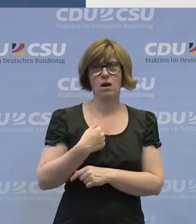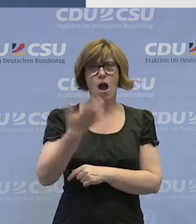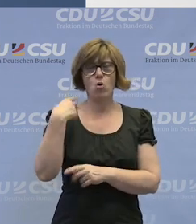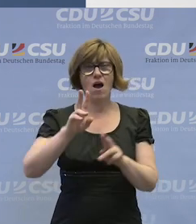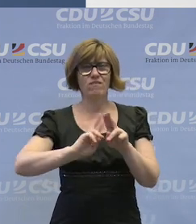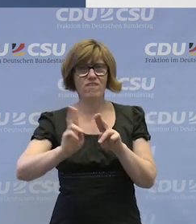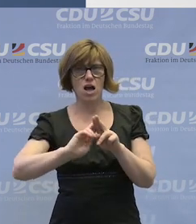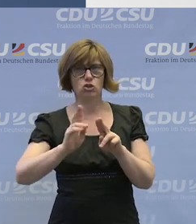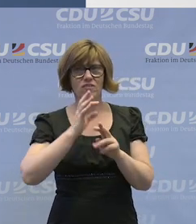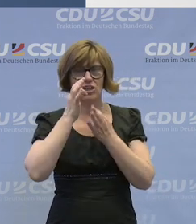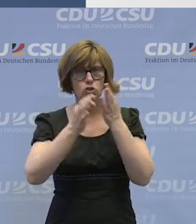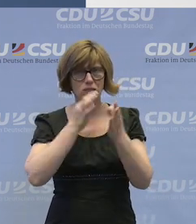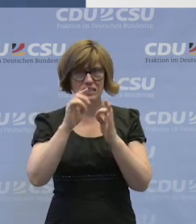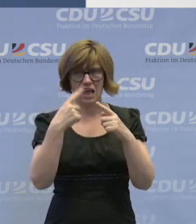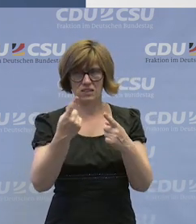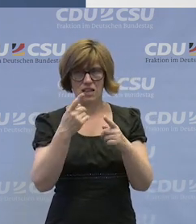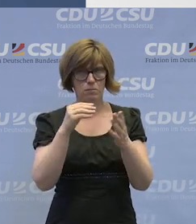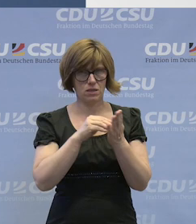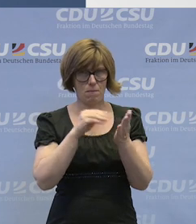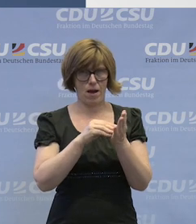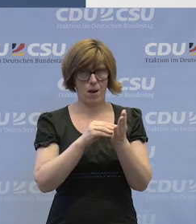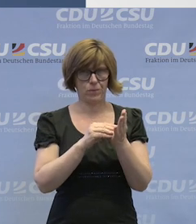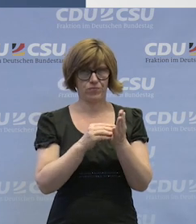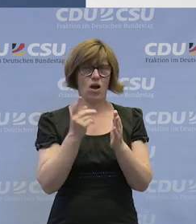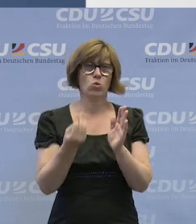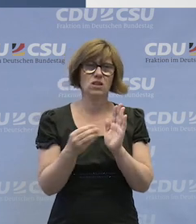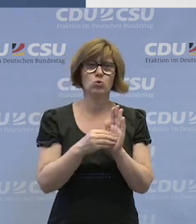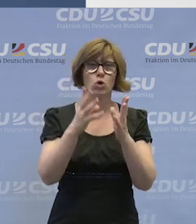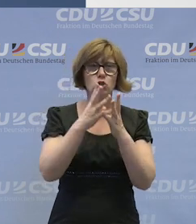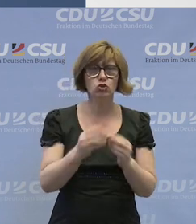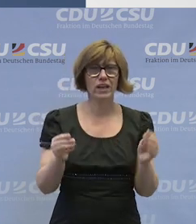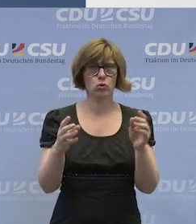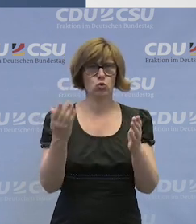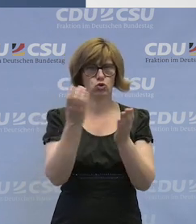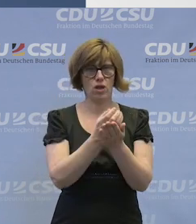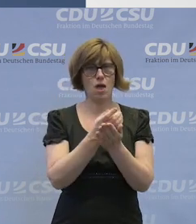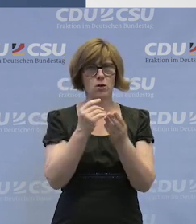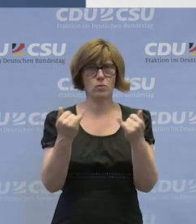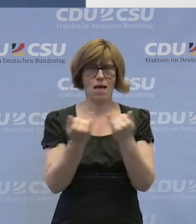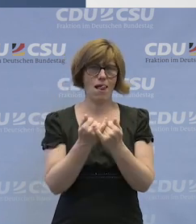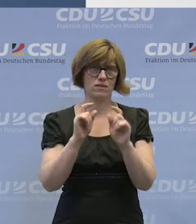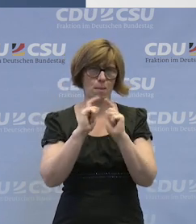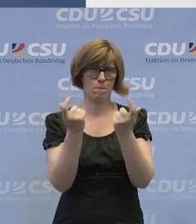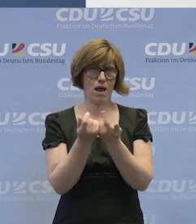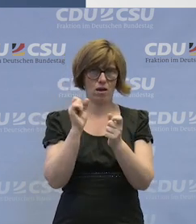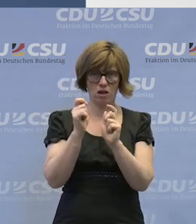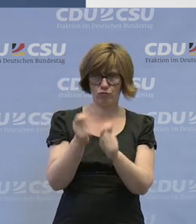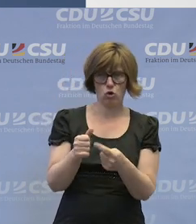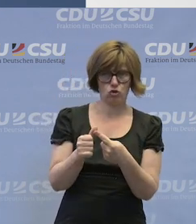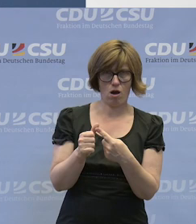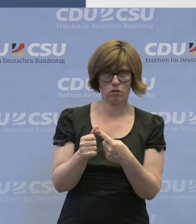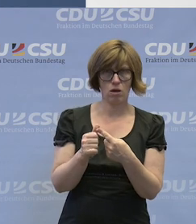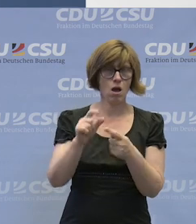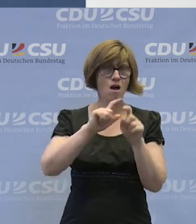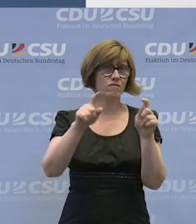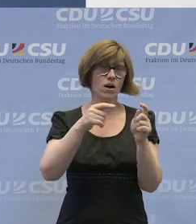wo die Werkstatt spezifisch sind. Ja, außerdem kann man ja auch die Schlichtung stellen, zum Beispiel der Elternbeirat vorschlagen, der wird die Firma